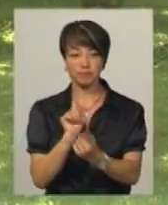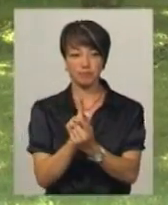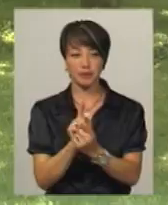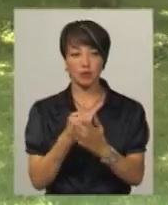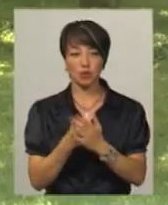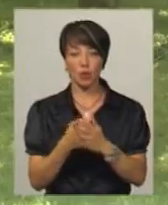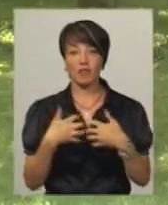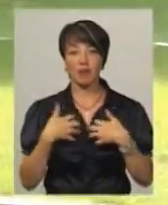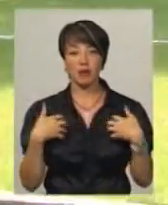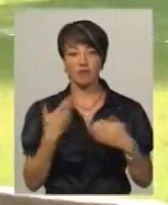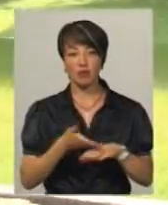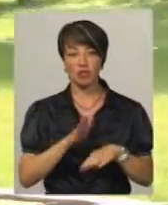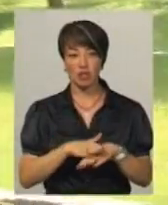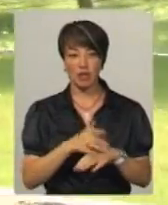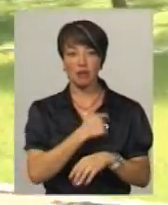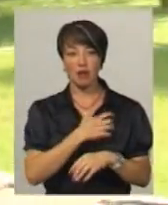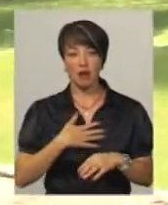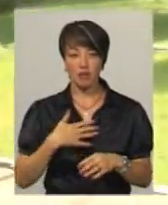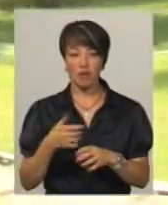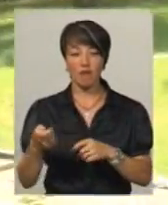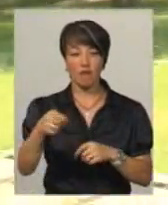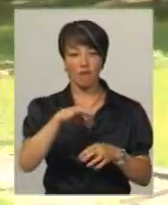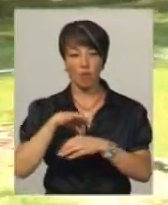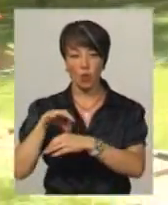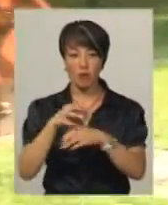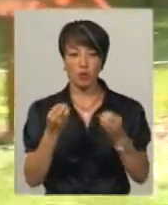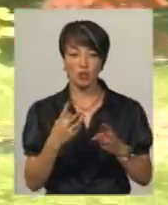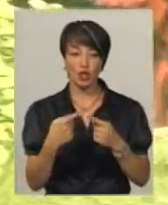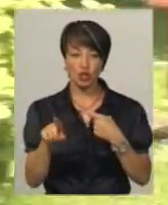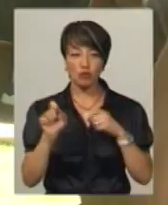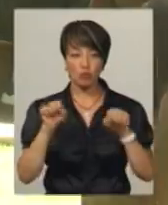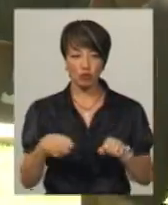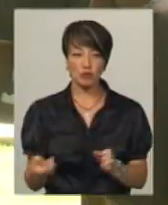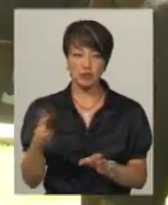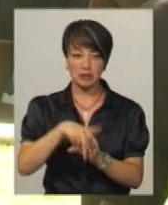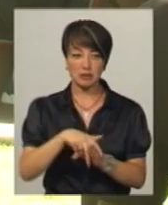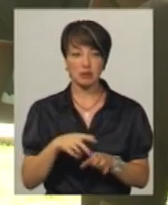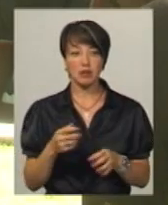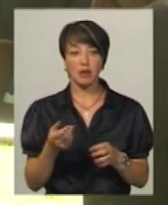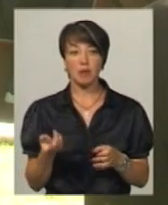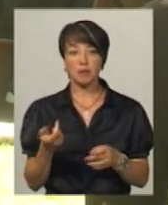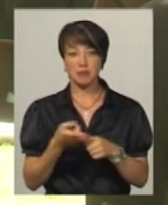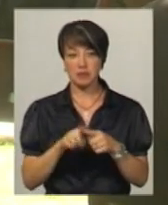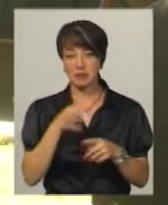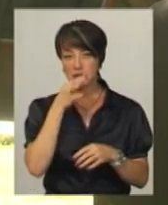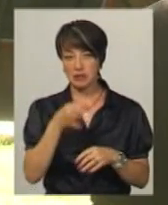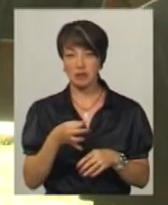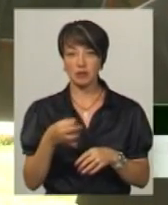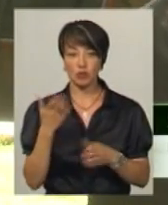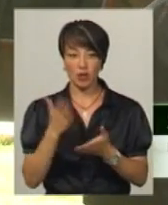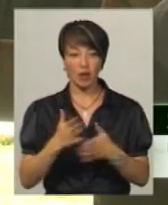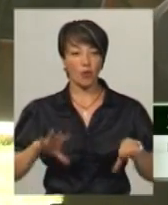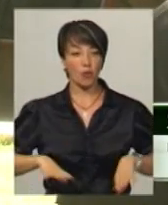тварин. Ті, у кого важкі травми, вводять коней за вуздечку. Інші сідають верхи. Сказали, що приїхали коні, потрібно